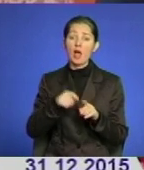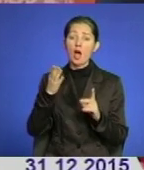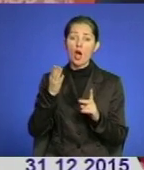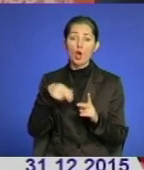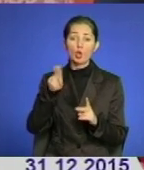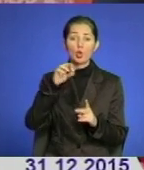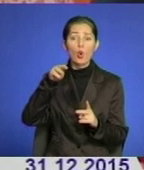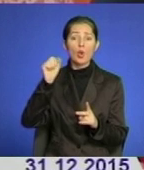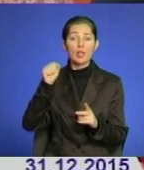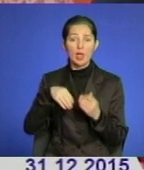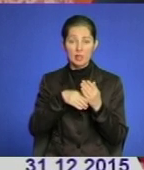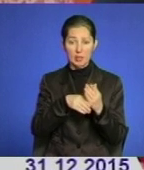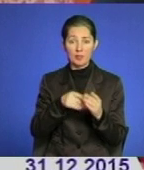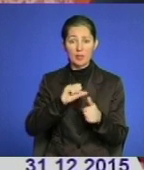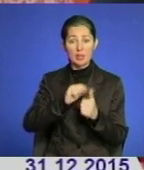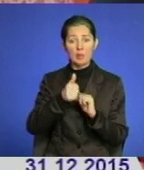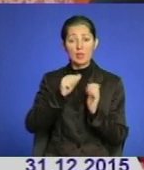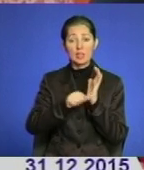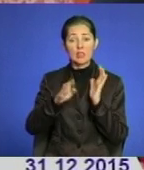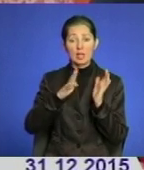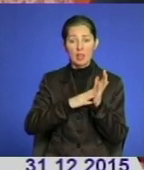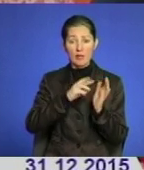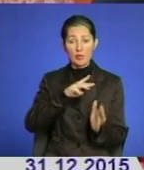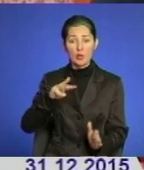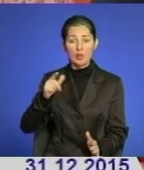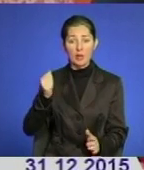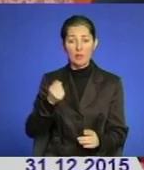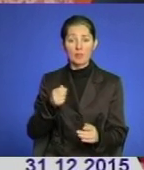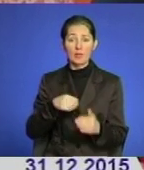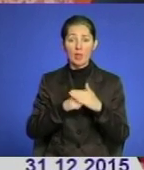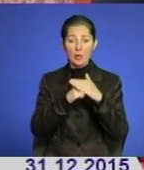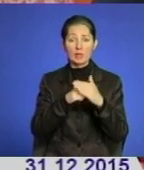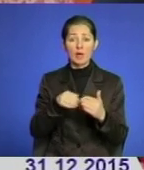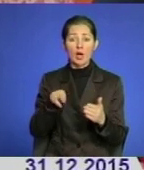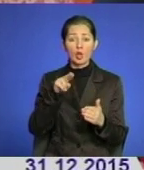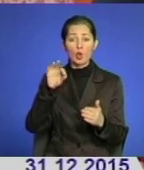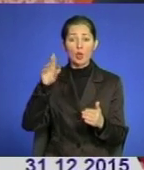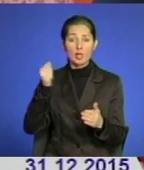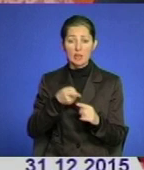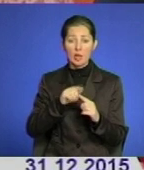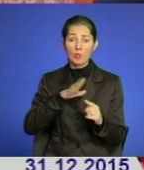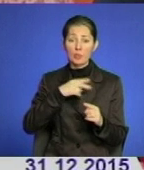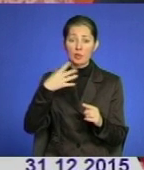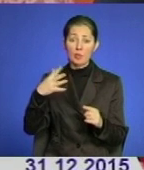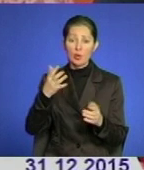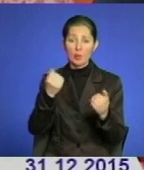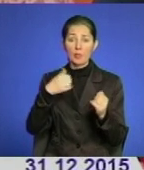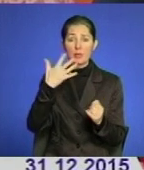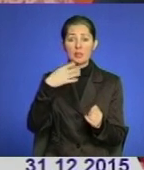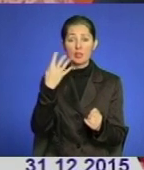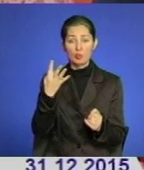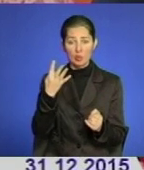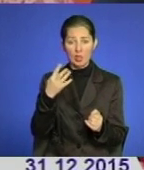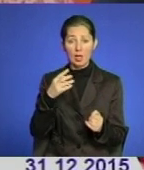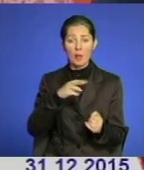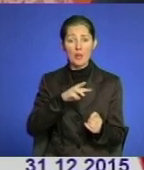Замість 69 мільйонів гривень базової дотації, яка була у 2015 році, ми отримуємо 54,1 мільйона гривень. В